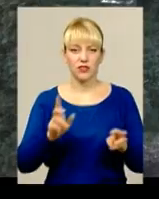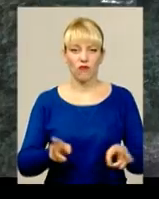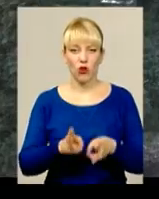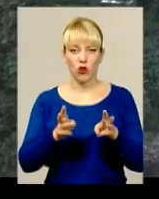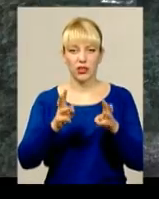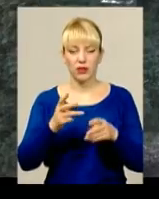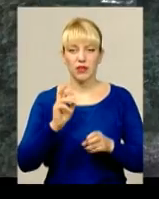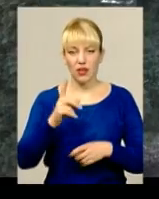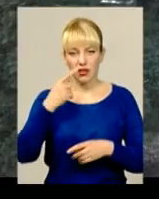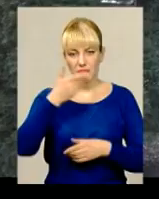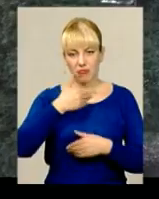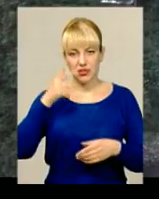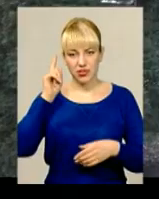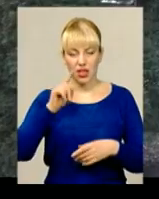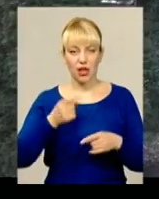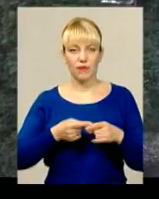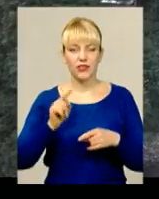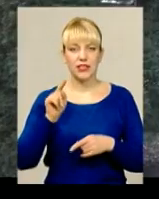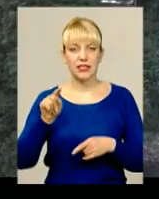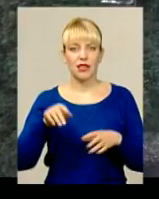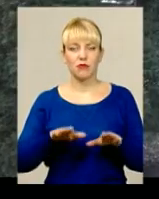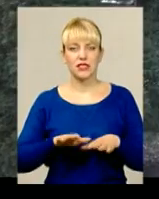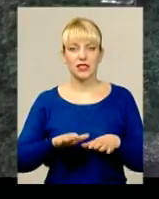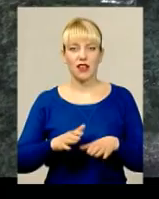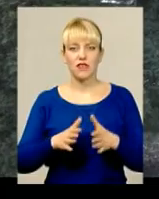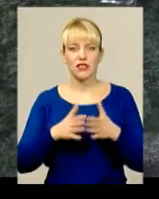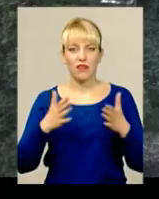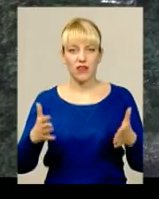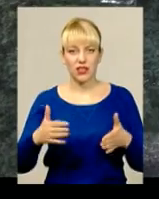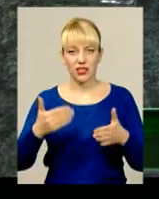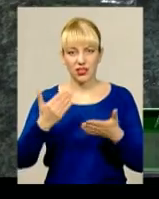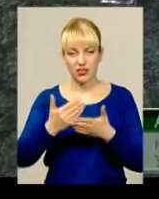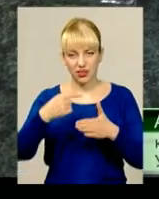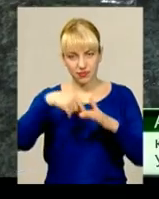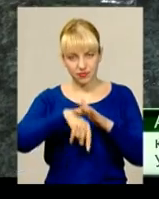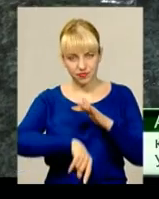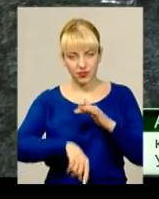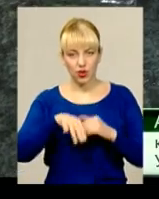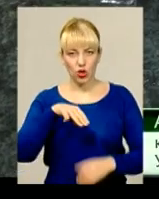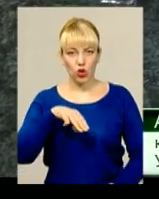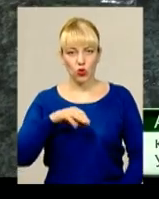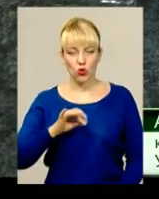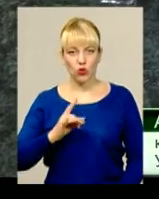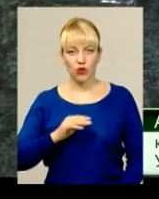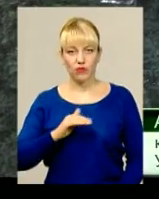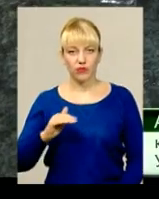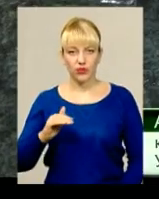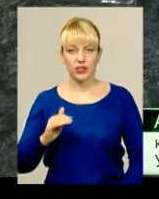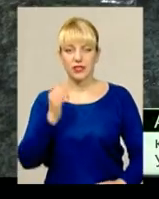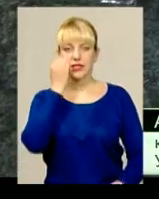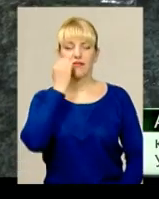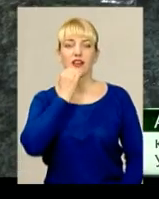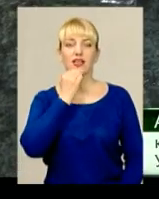Як ми знаємо, саме в тій місцевості дуже великі залягання, підземні залягання торфу. Завдяки тому, що